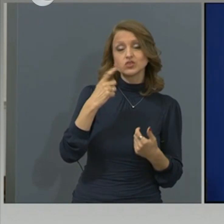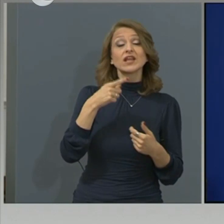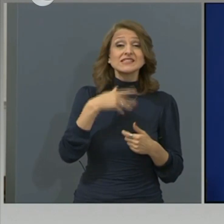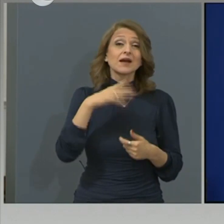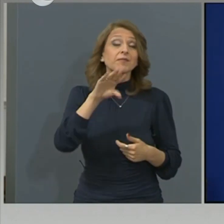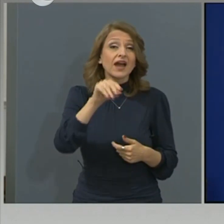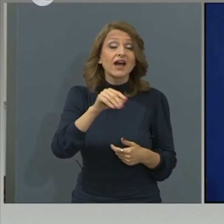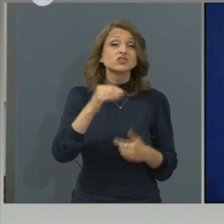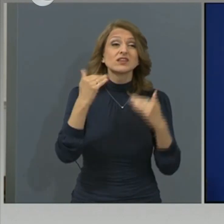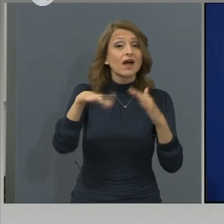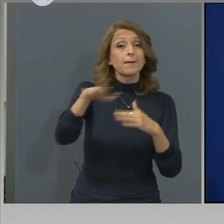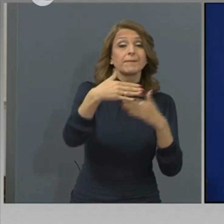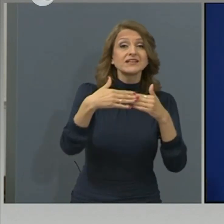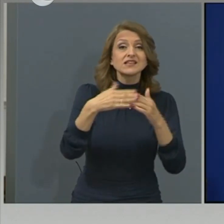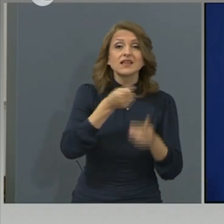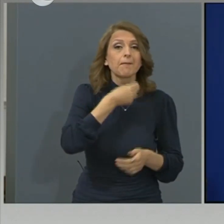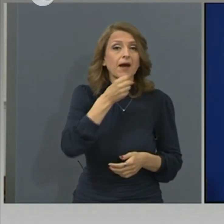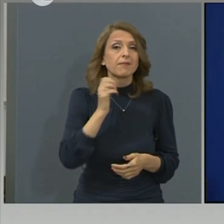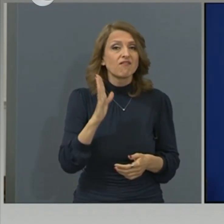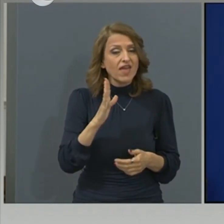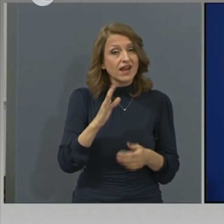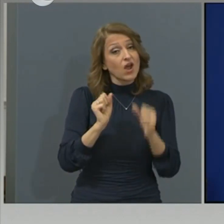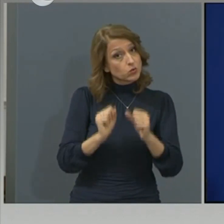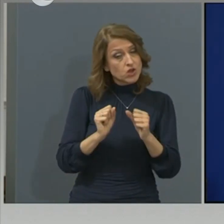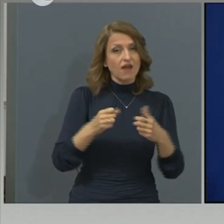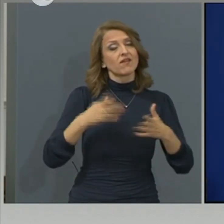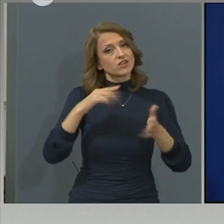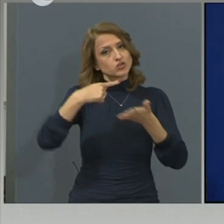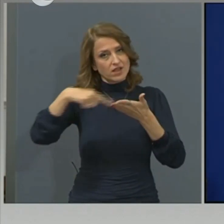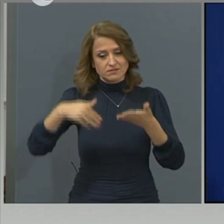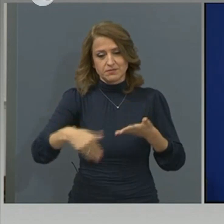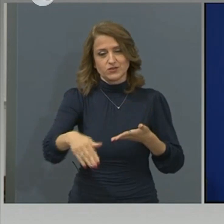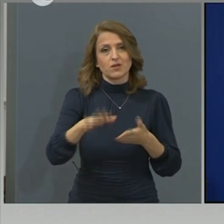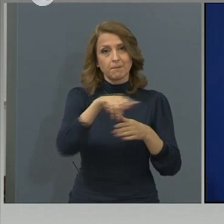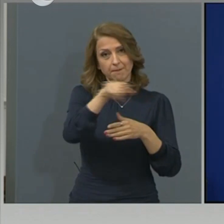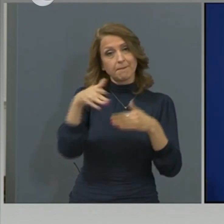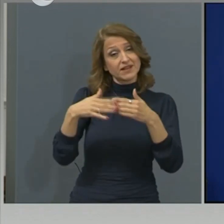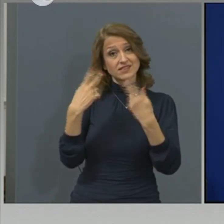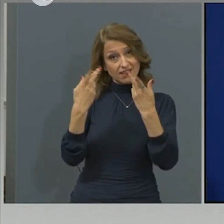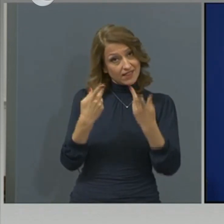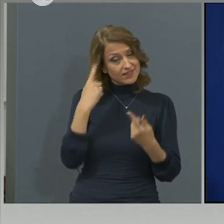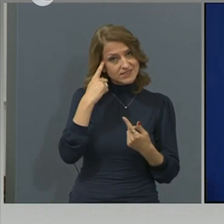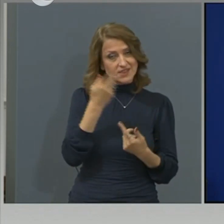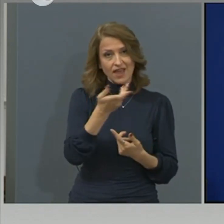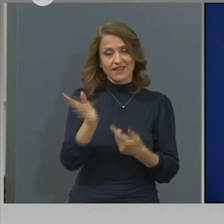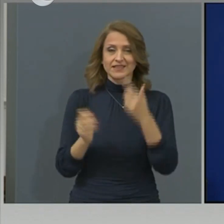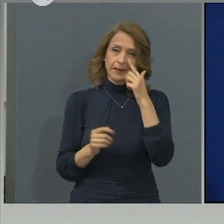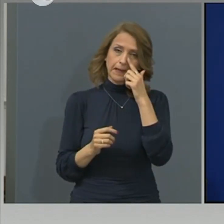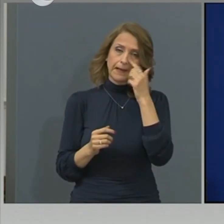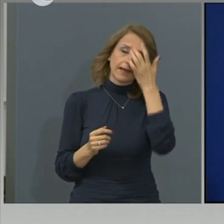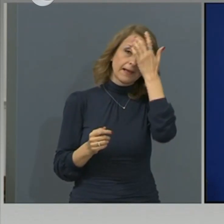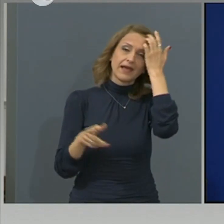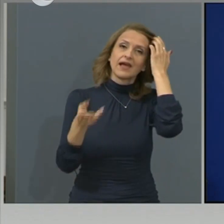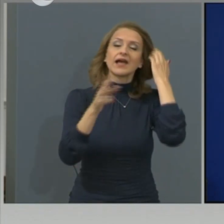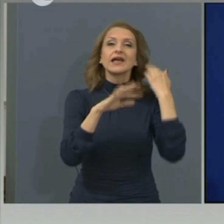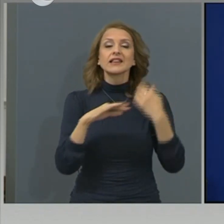Баба Вера в близките дни да я очакват в къщи. Ще изпишеме. За средно тежките форми. Някой